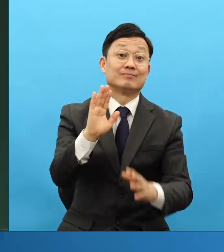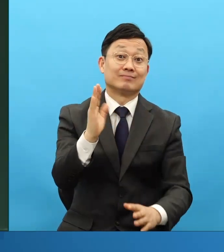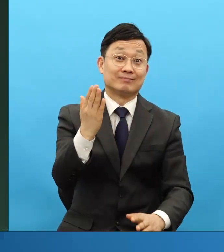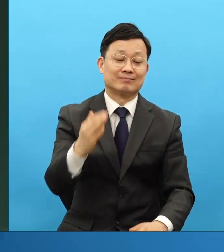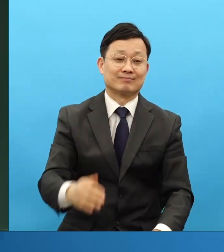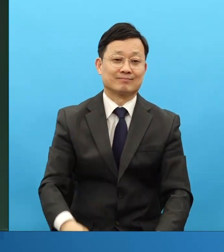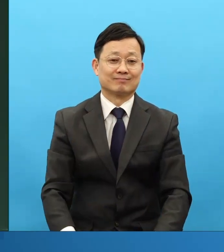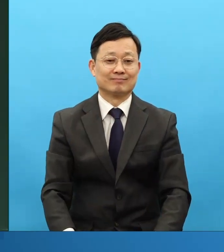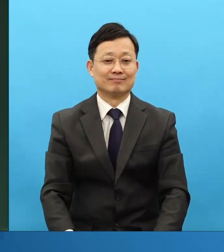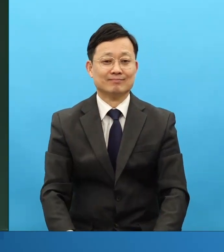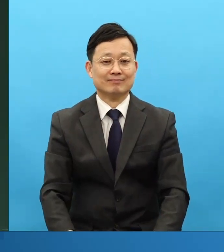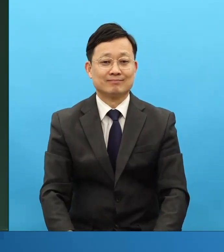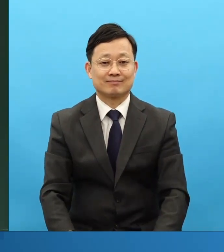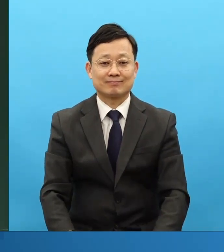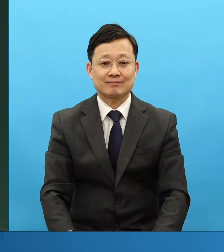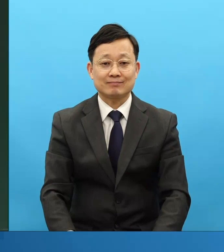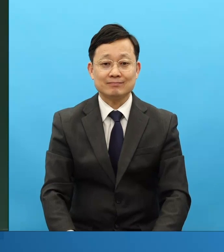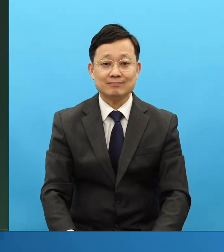그러면서